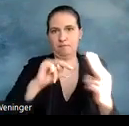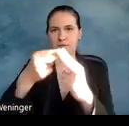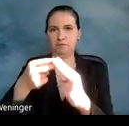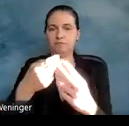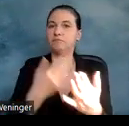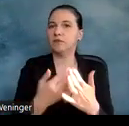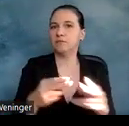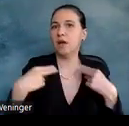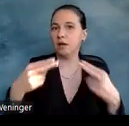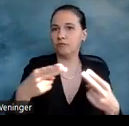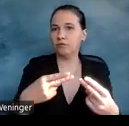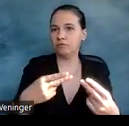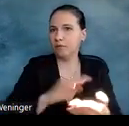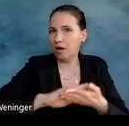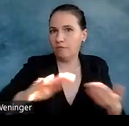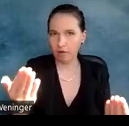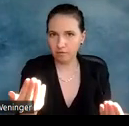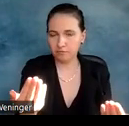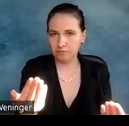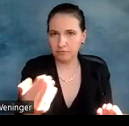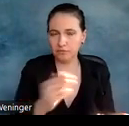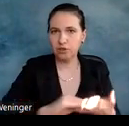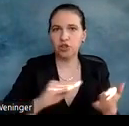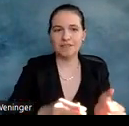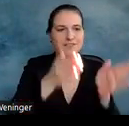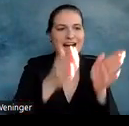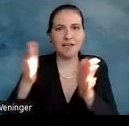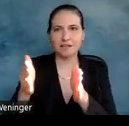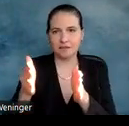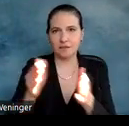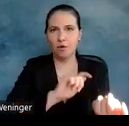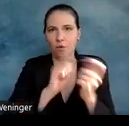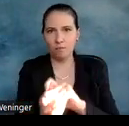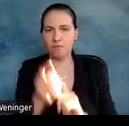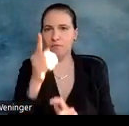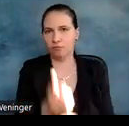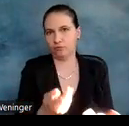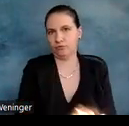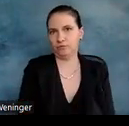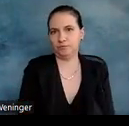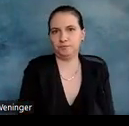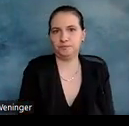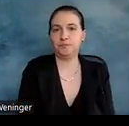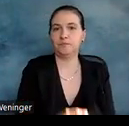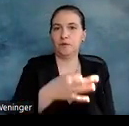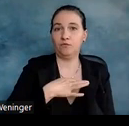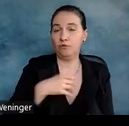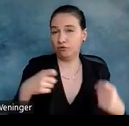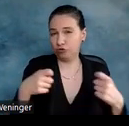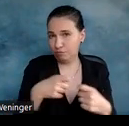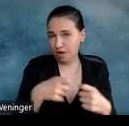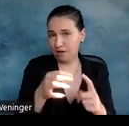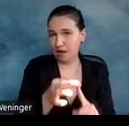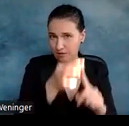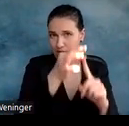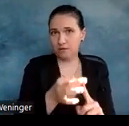relativ klar. Es ist die Schriftart, die wir verändern müssen an der Stelle. Für mich ein sehr spannender Ansatz,